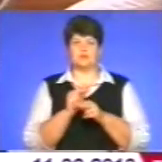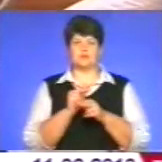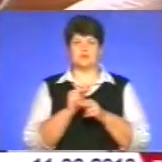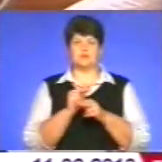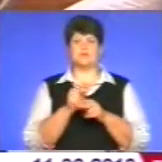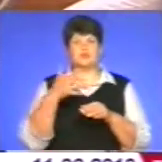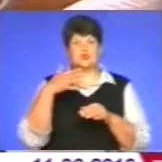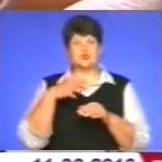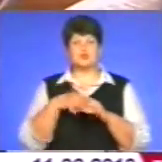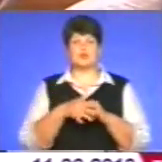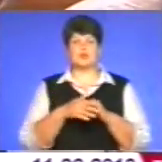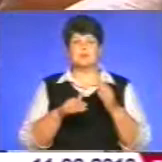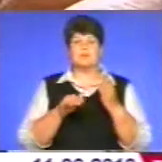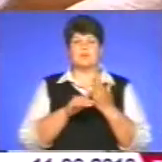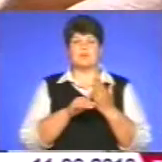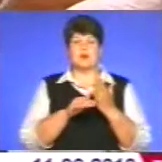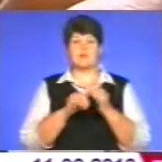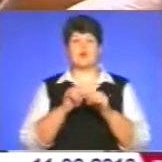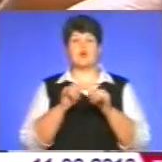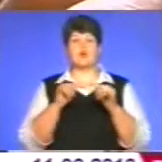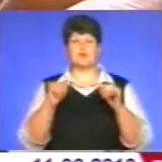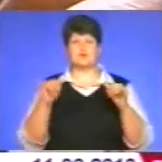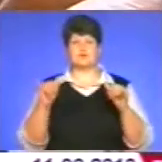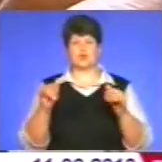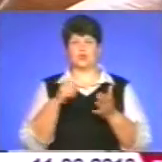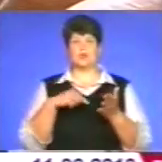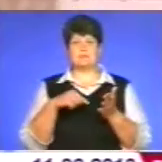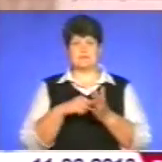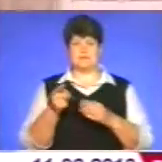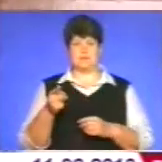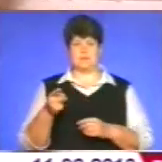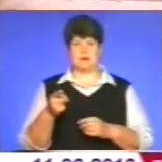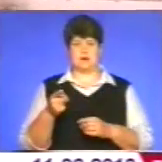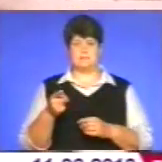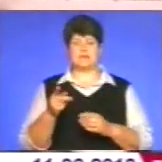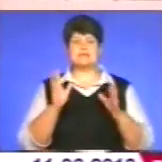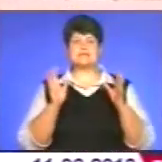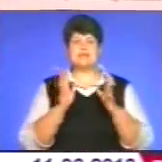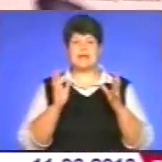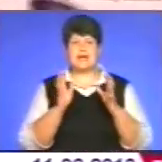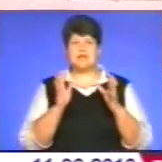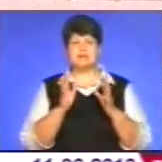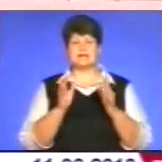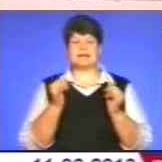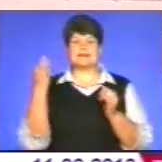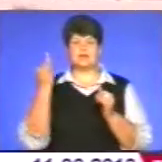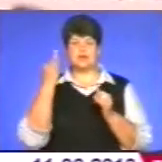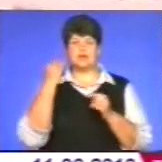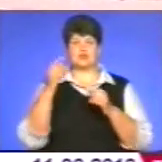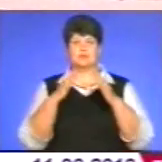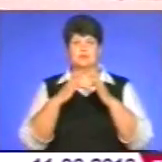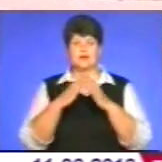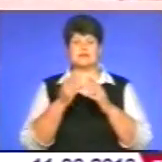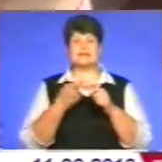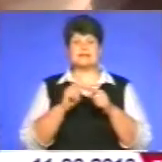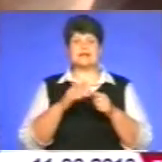то ми зрозуміло і сприяємо розвитку і міст Тернопіль. Збереження історичної спадщини – не лише наш обов